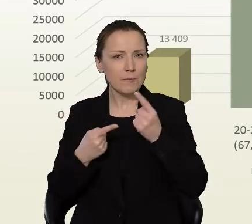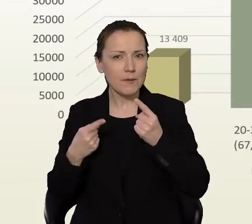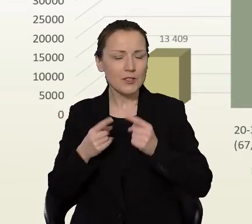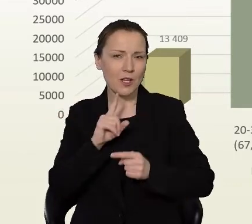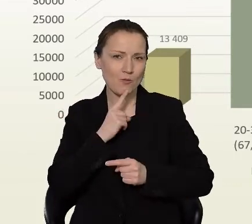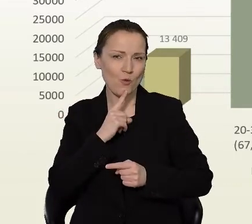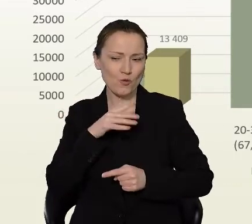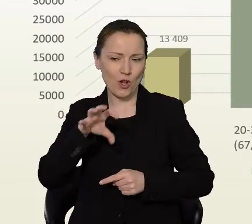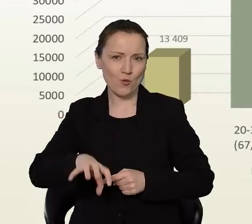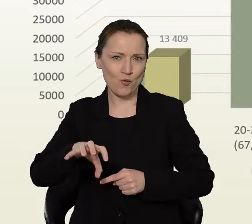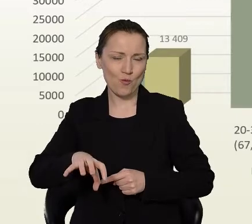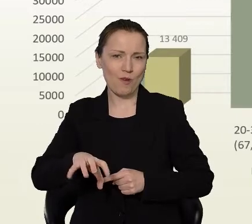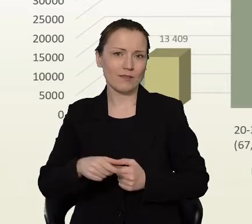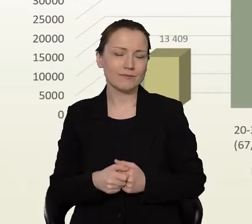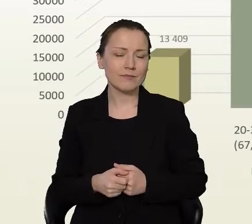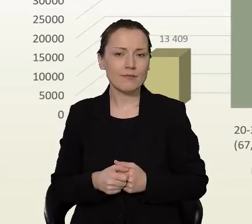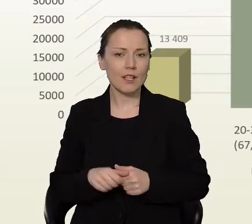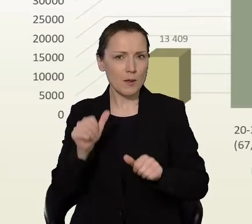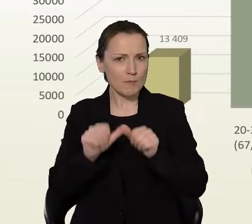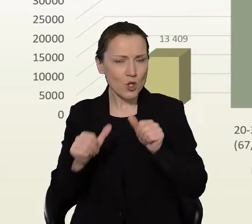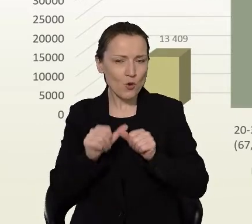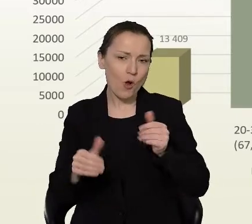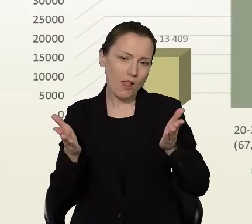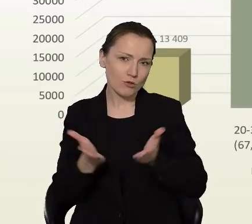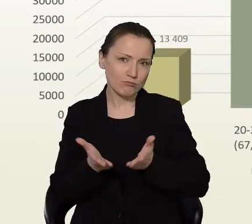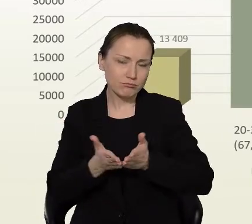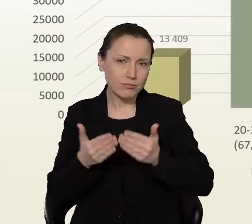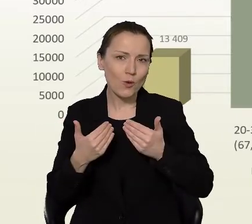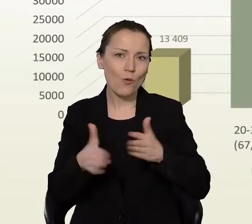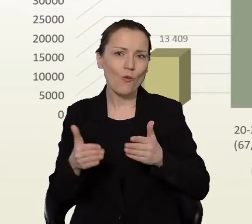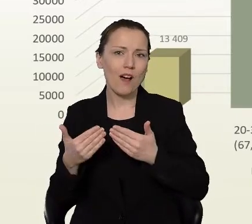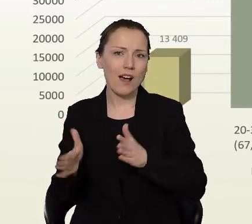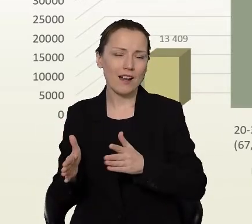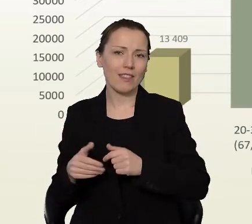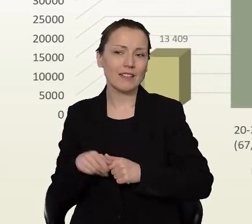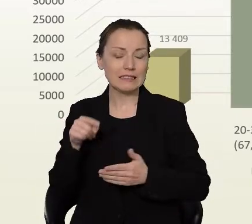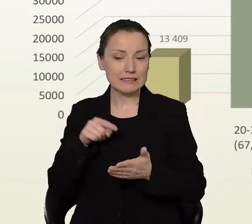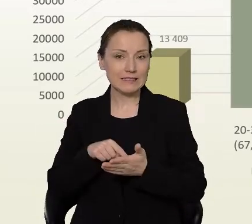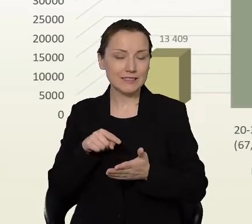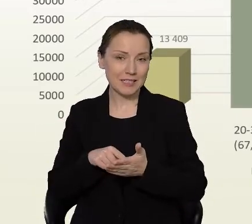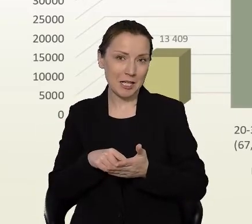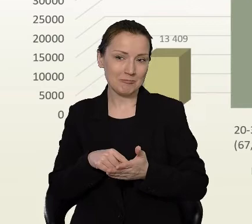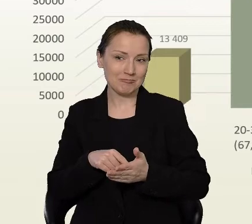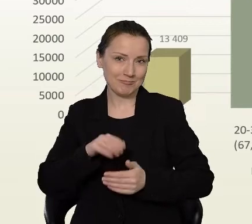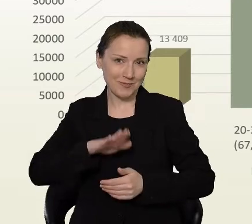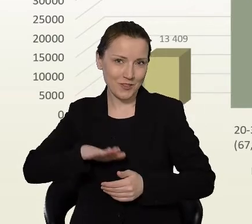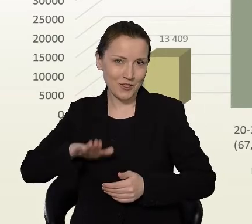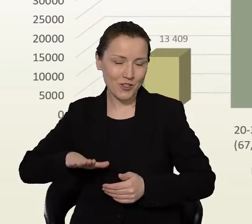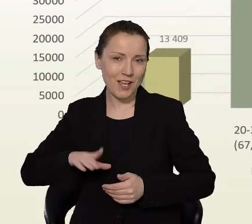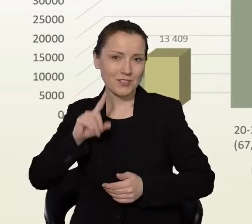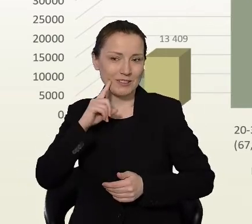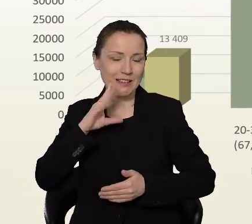najmłodszych się znajdują, a przedszkola są czynne, żłobki są czynne, a więc te młodsze dzieci także tam korzystają z zajęć, te